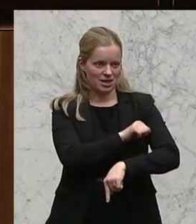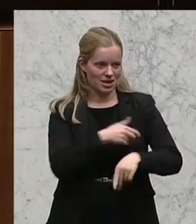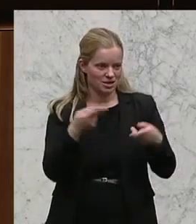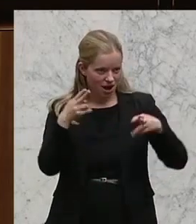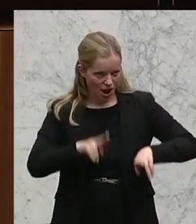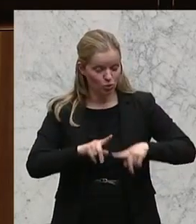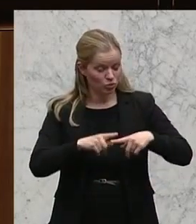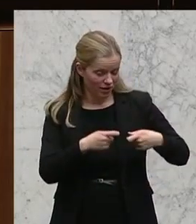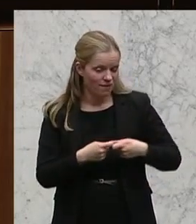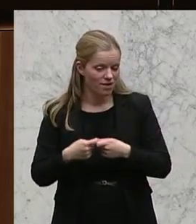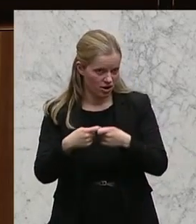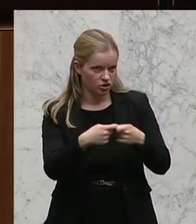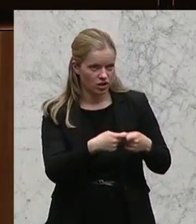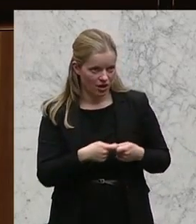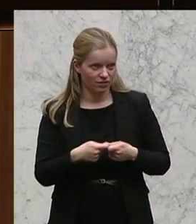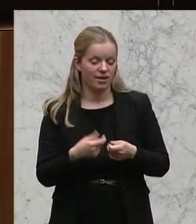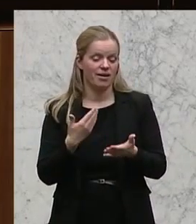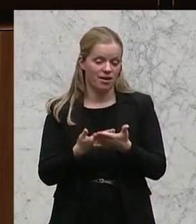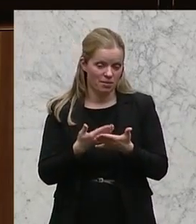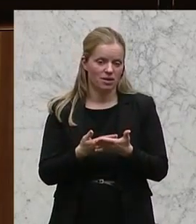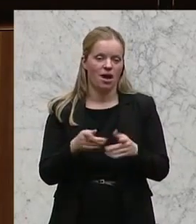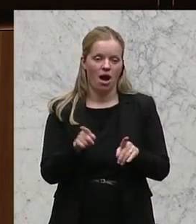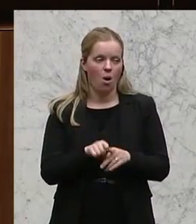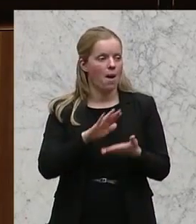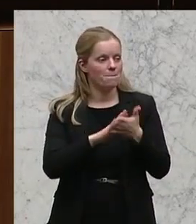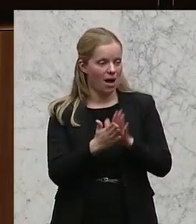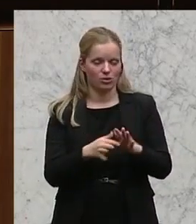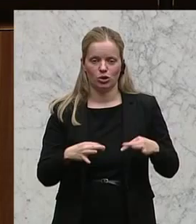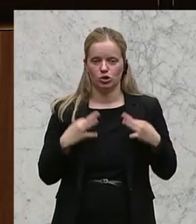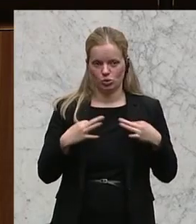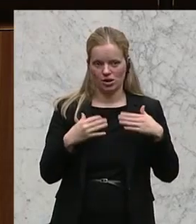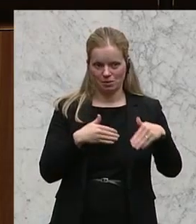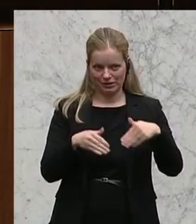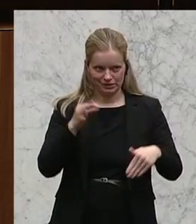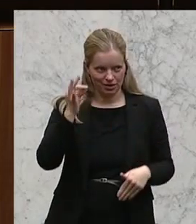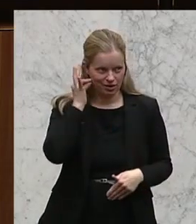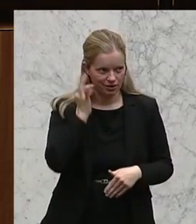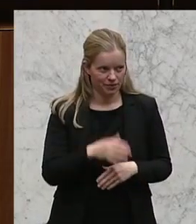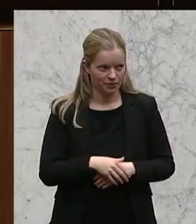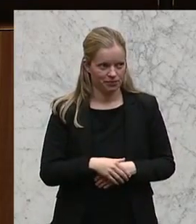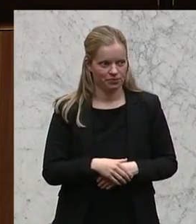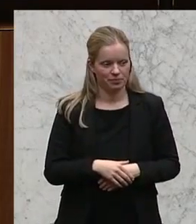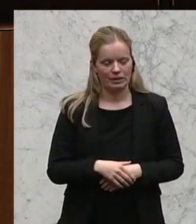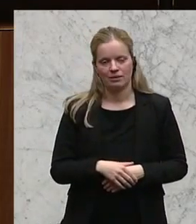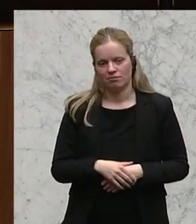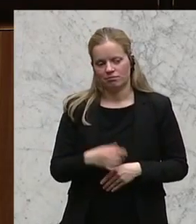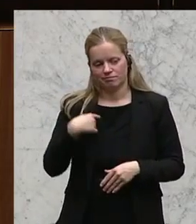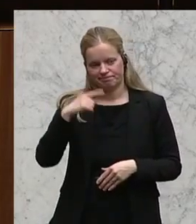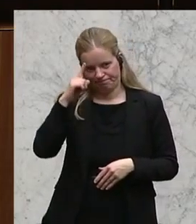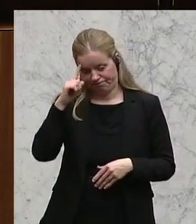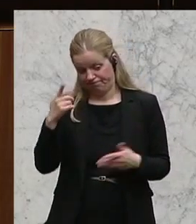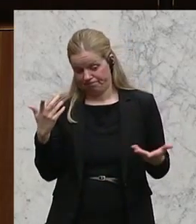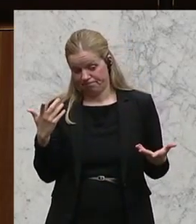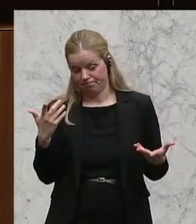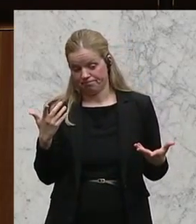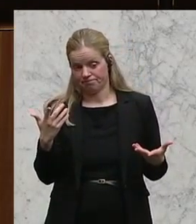der Gewerkschaft und unter anderem eben auch der Ehemann der Gesundheitsministerin, was ich denke schon auch die